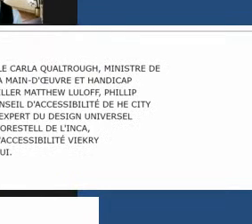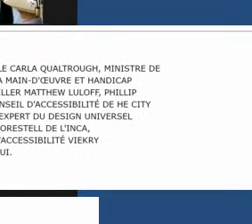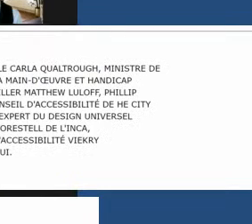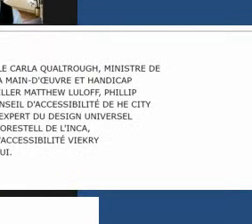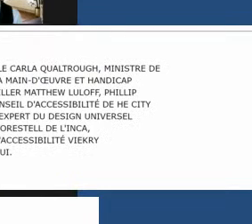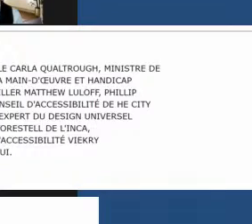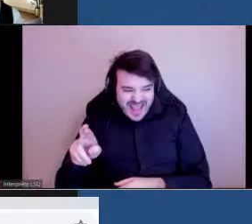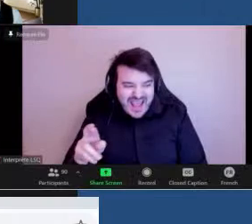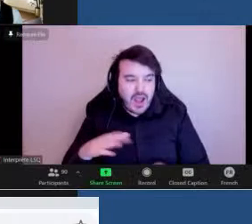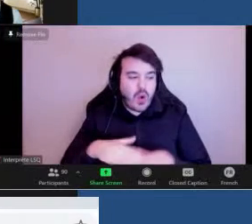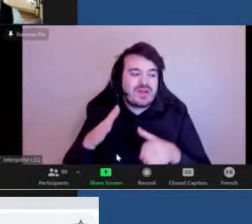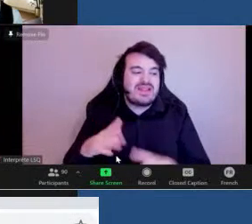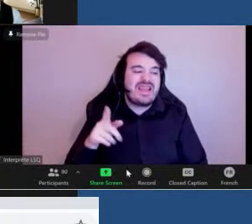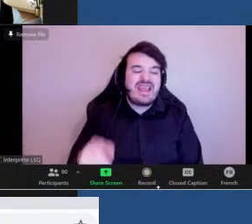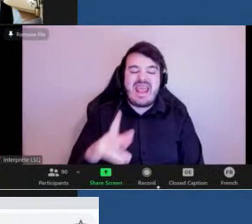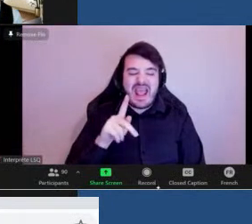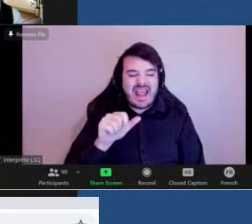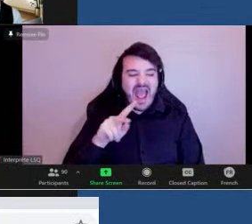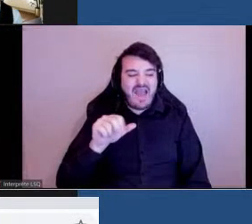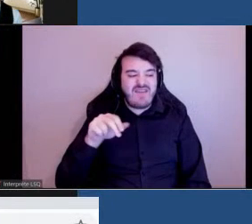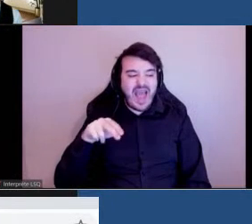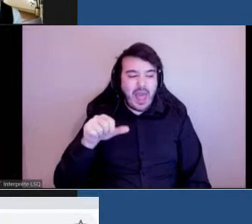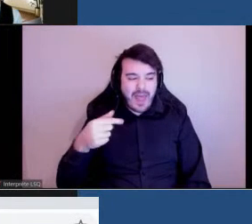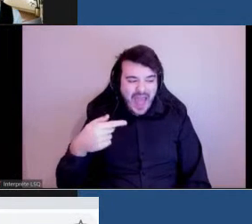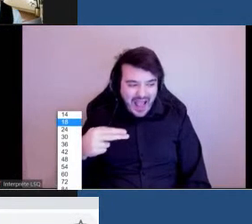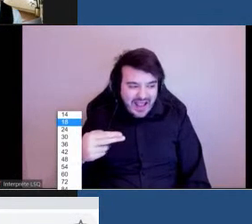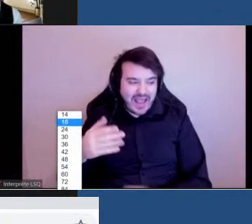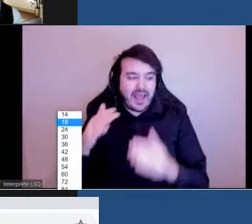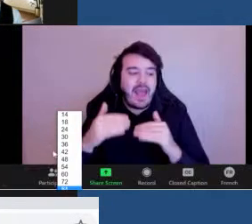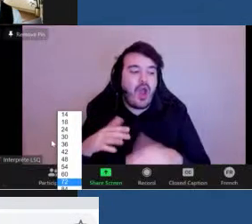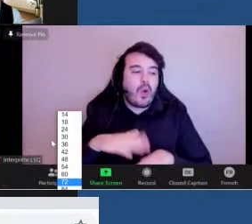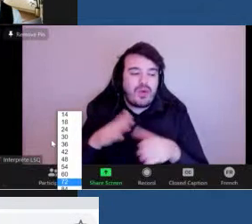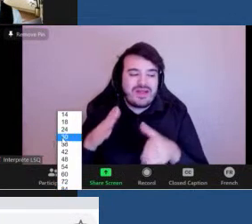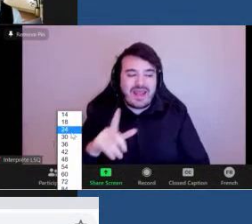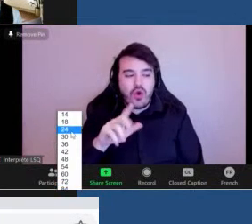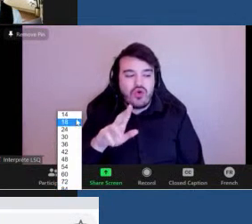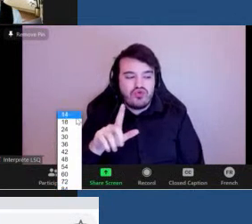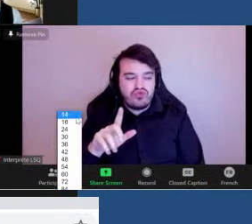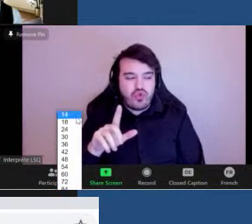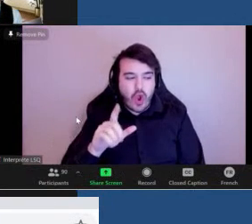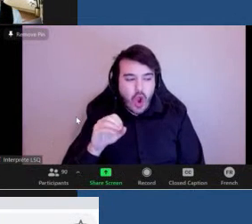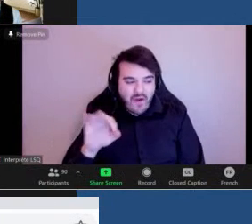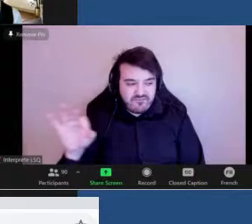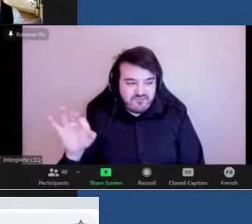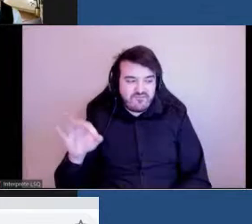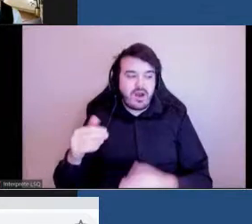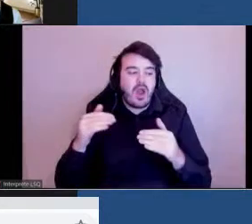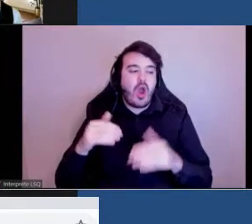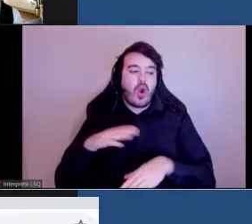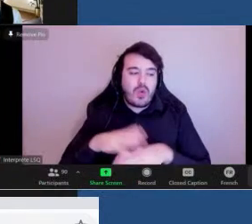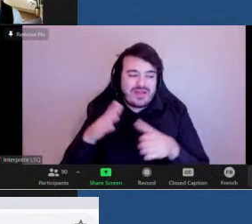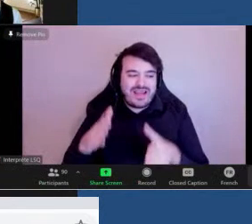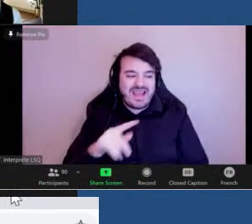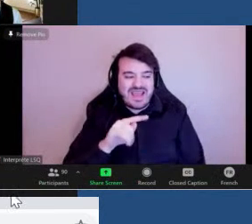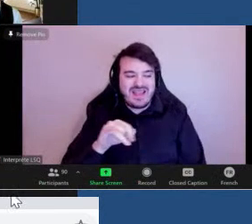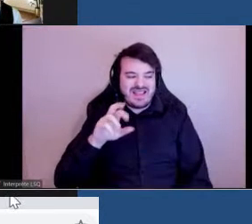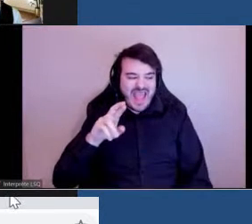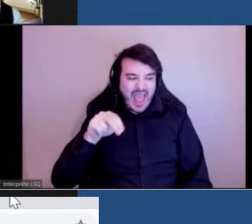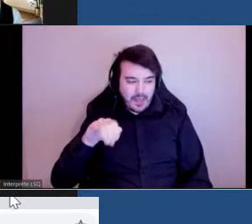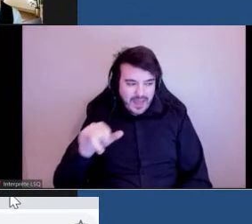Les membres du conseil de l'AC, Donald Patterson, Mélanie Bénard, Proust